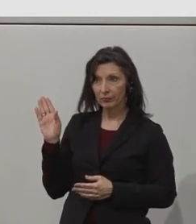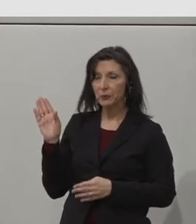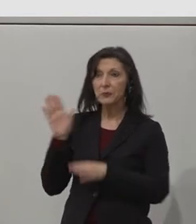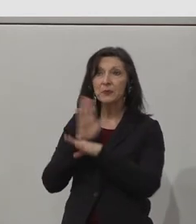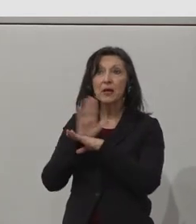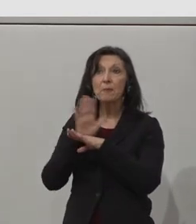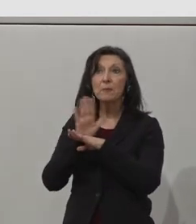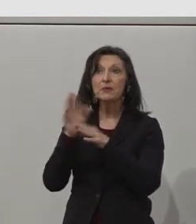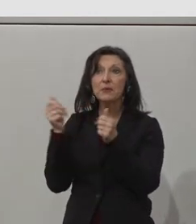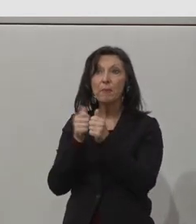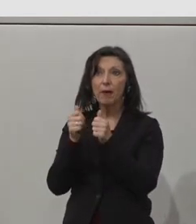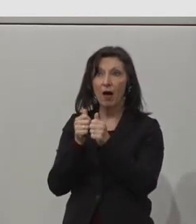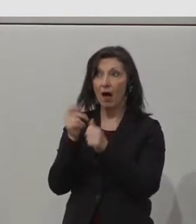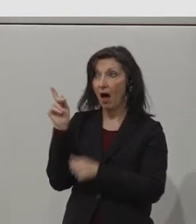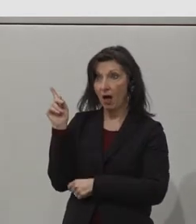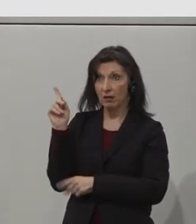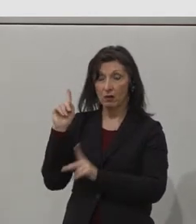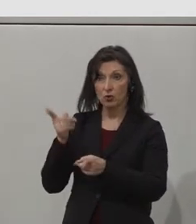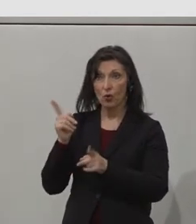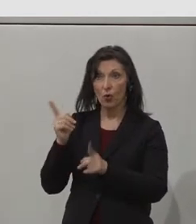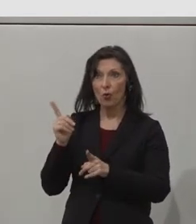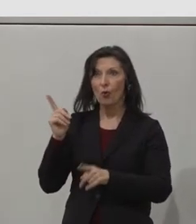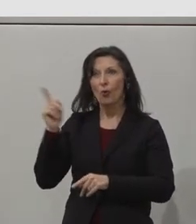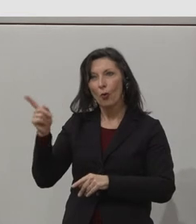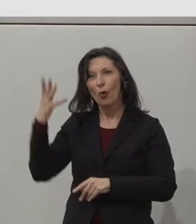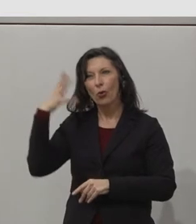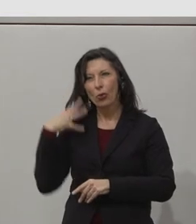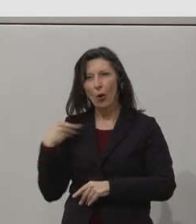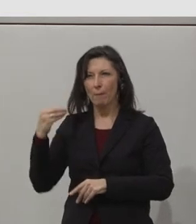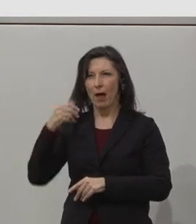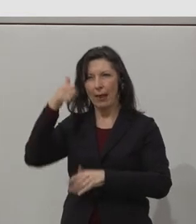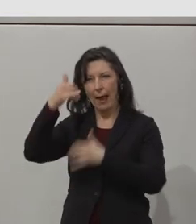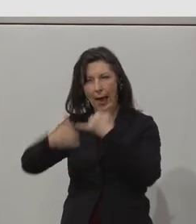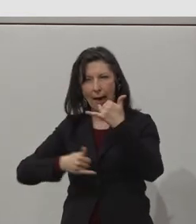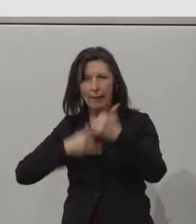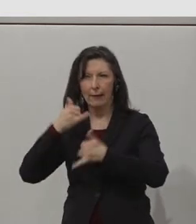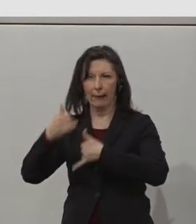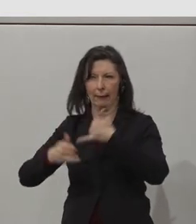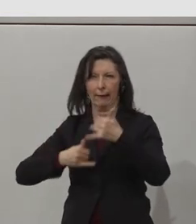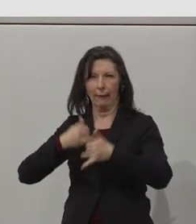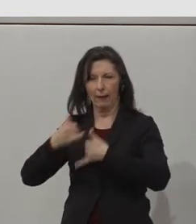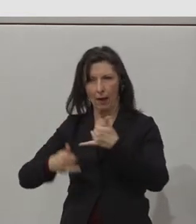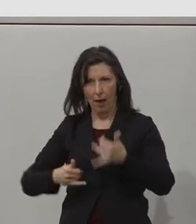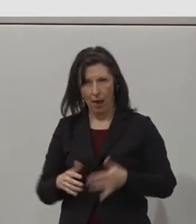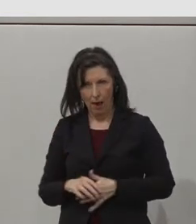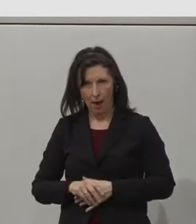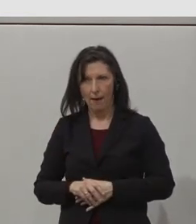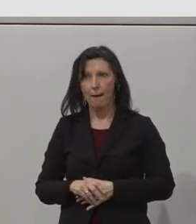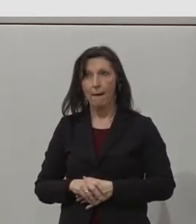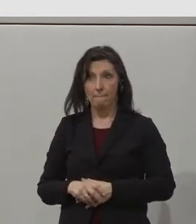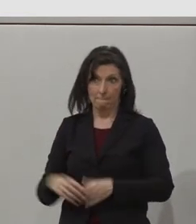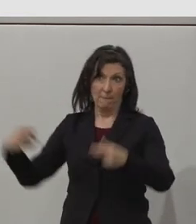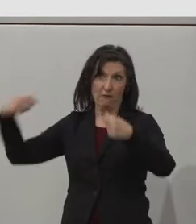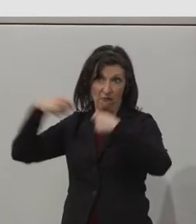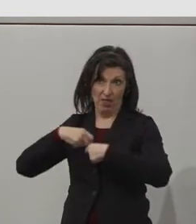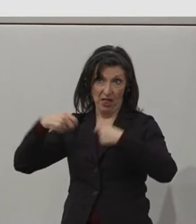2019. And everything that they committed from that point on, we received 50% match funding from Rethink